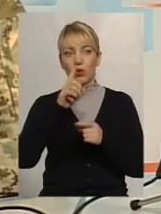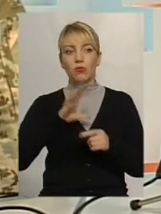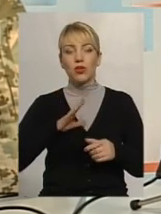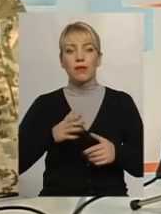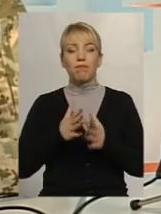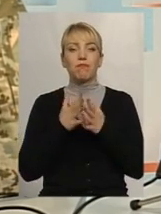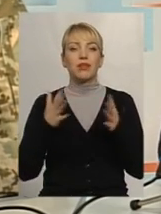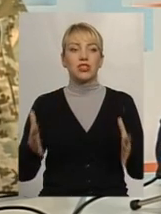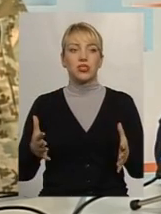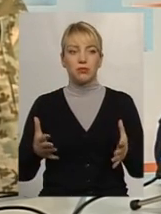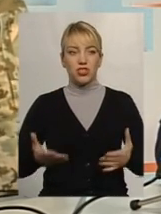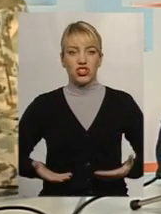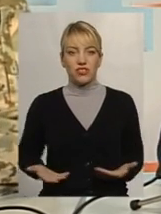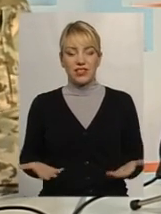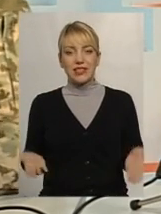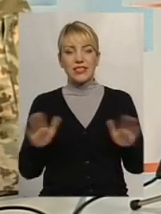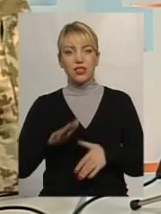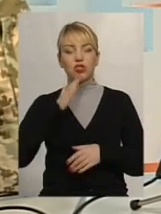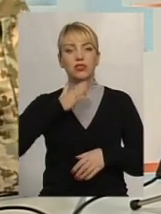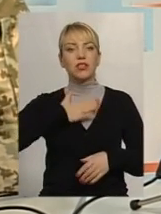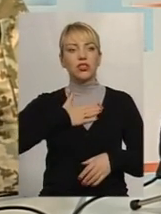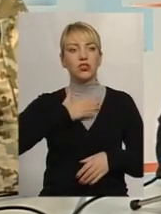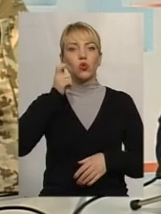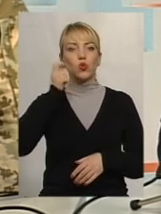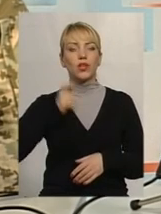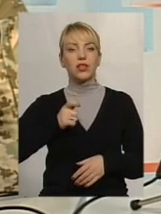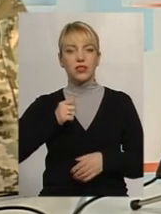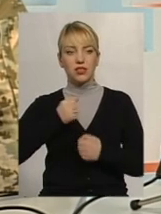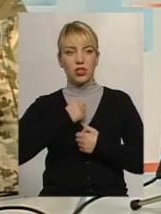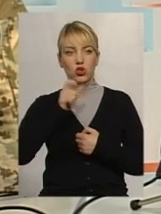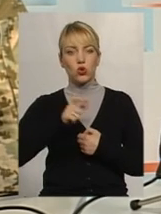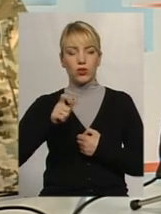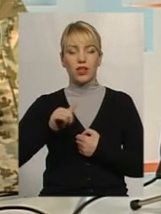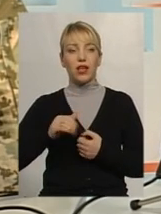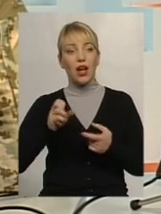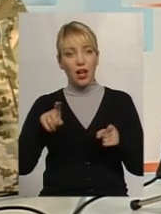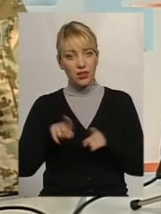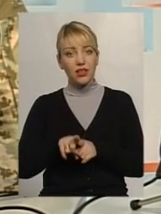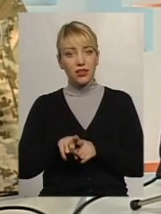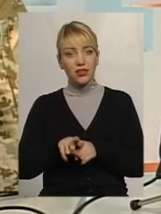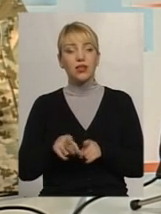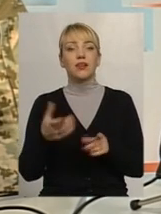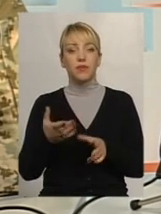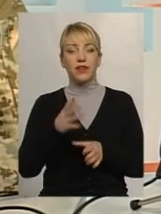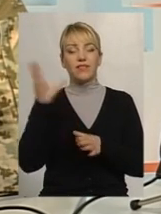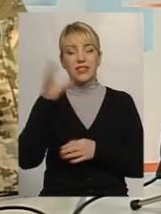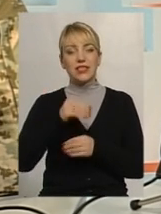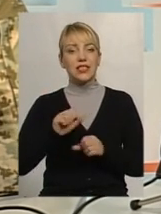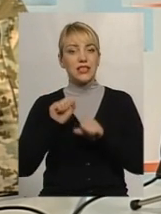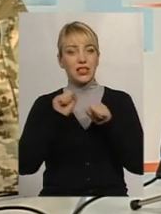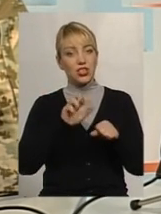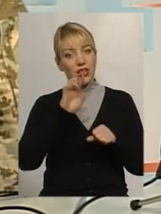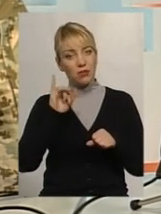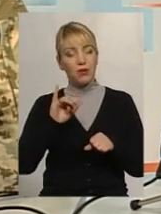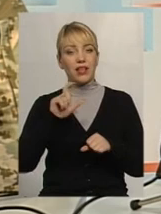залишилось українських солдат і менше поранених. Ну так же, якщо ми всі захищаємо Європу і